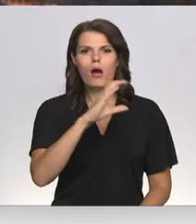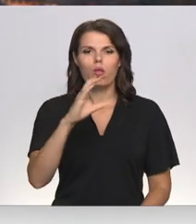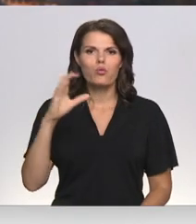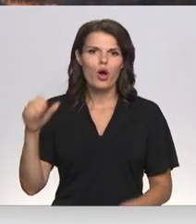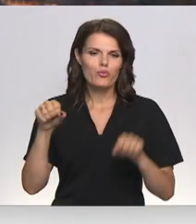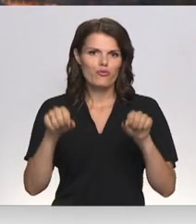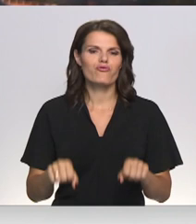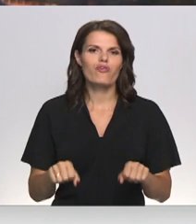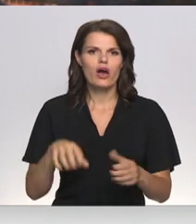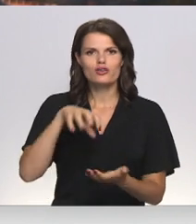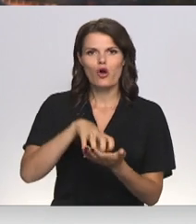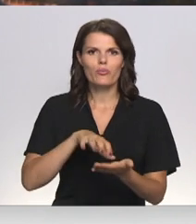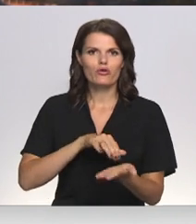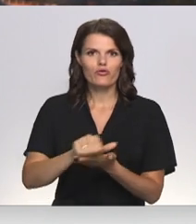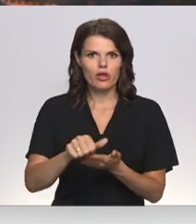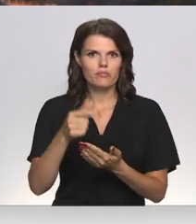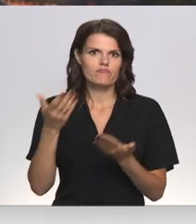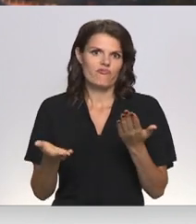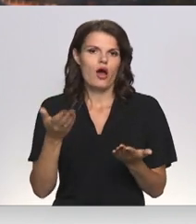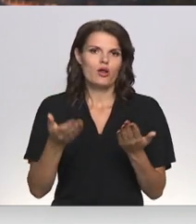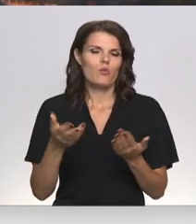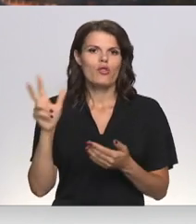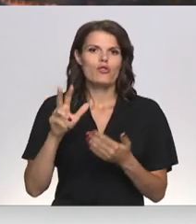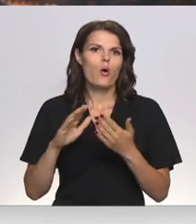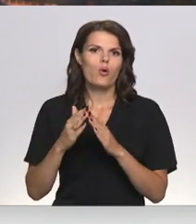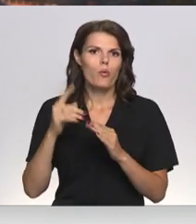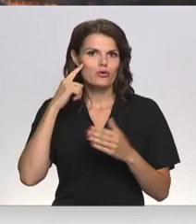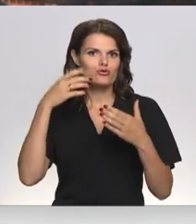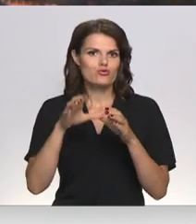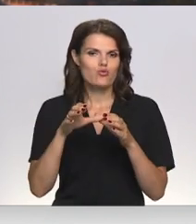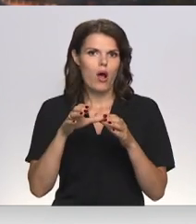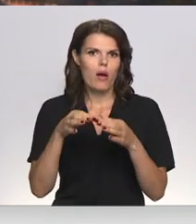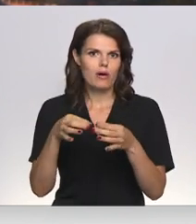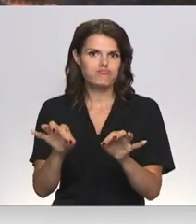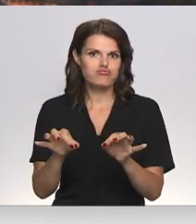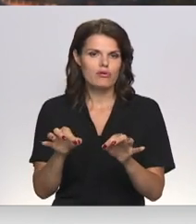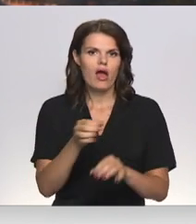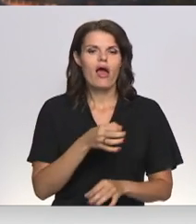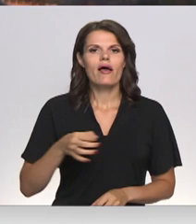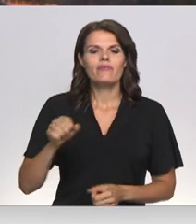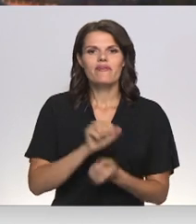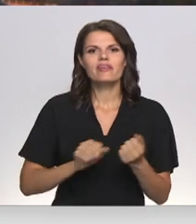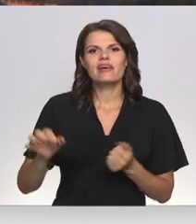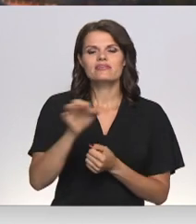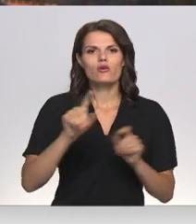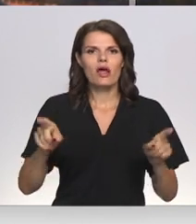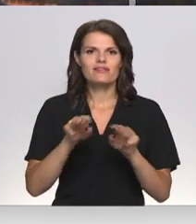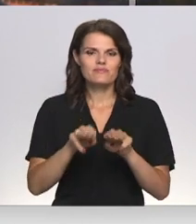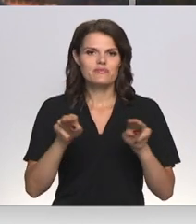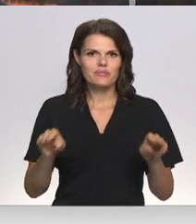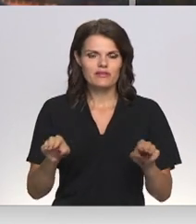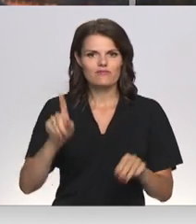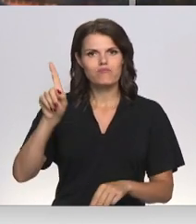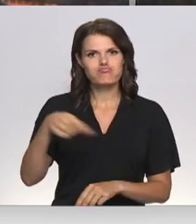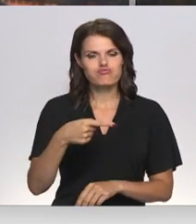demontāžu var tikt lēmts par Daugavpils domas atlēšanu. Vides aizsardzības un reģionālās attīstības ministrs pieprasījis Daugavpils mēram